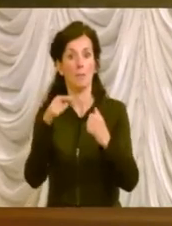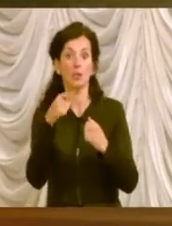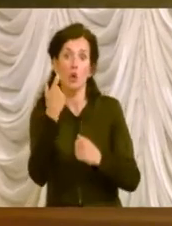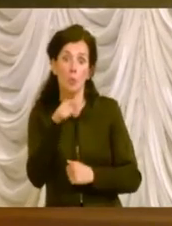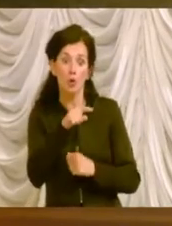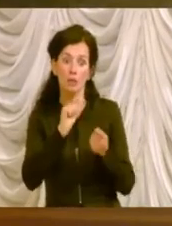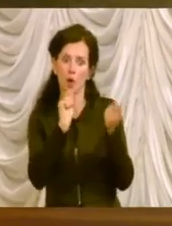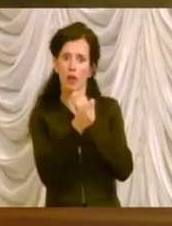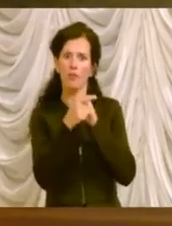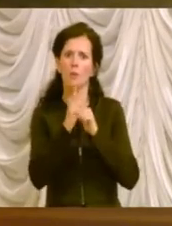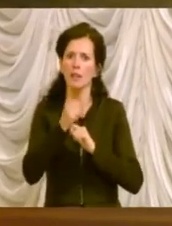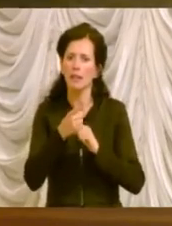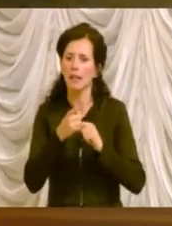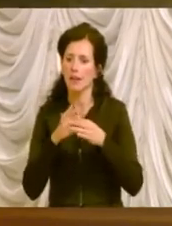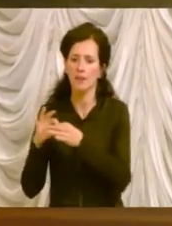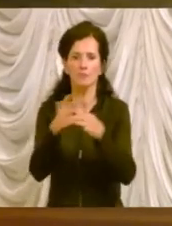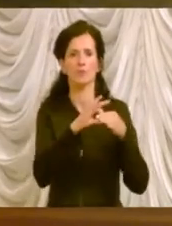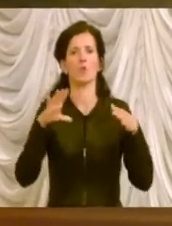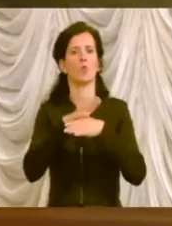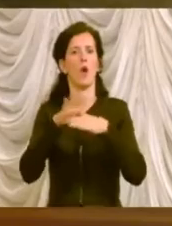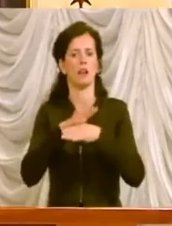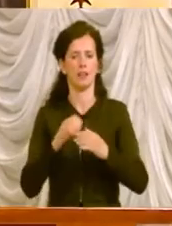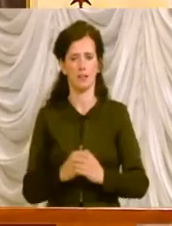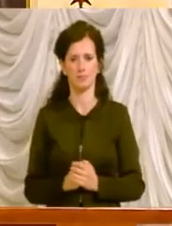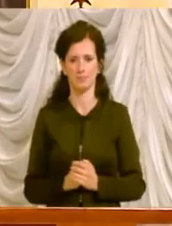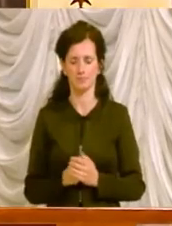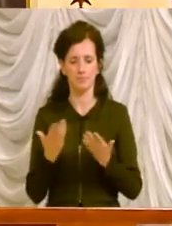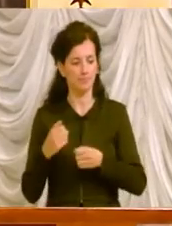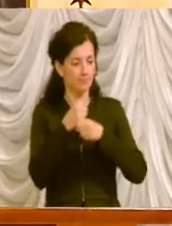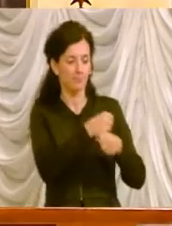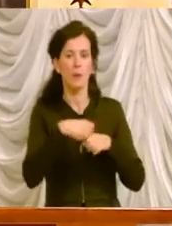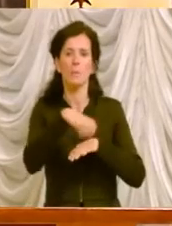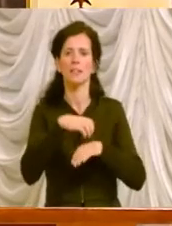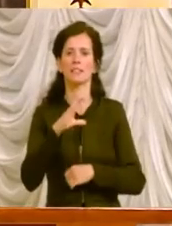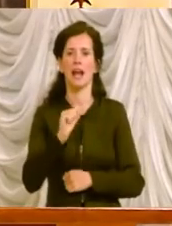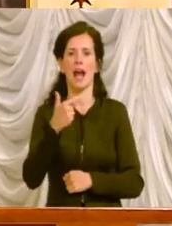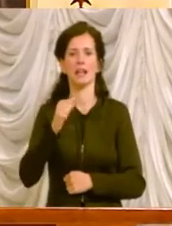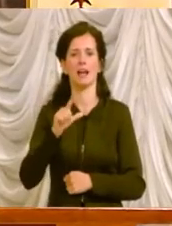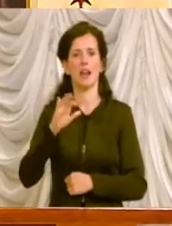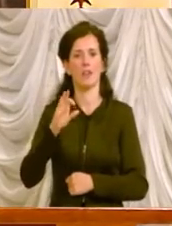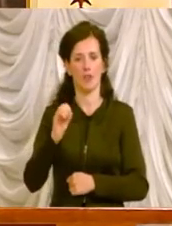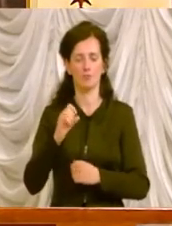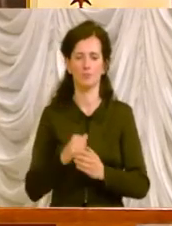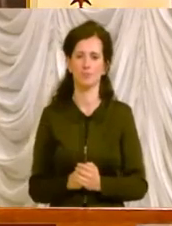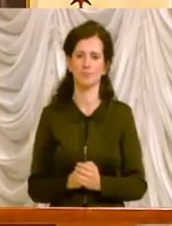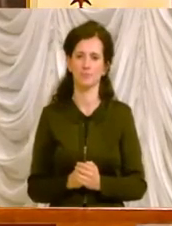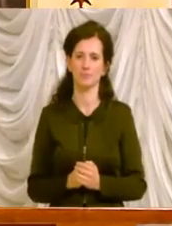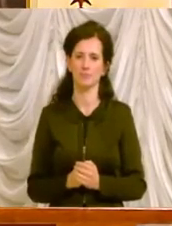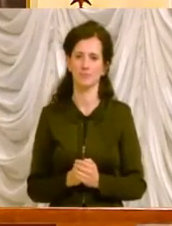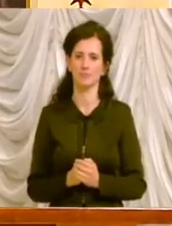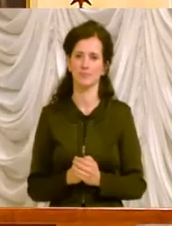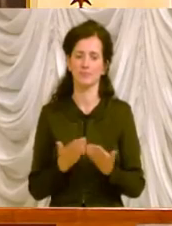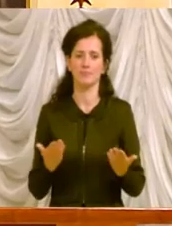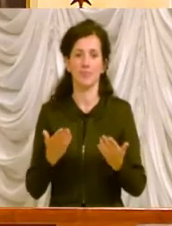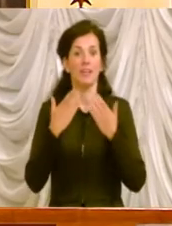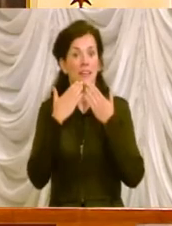un gioco di squadra di tutti. Ministra Catalfo. Grazie, è un lavoro